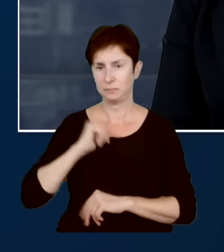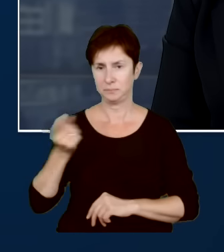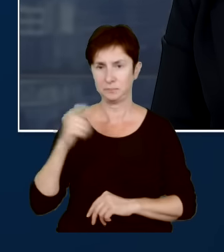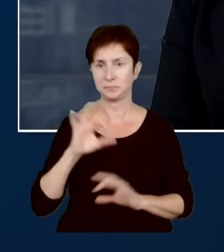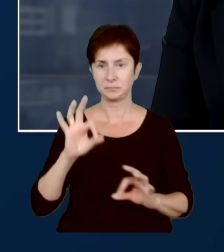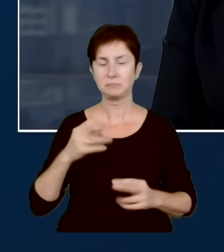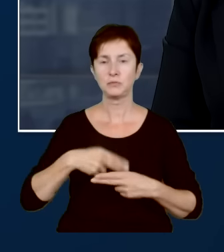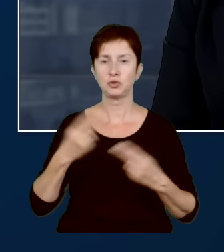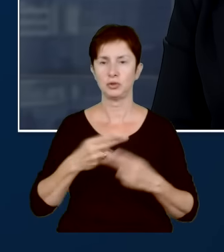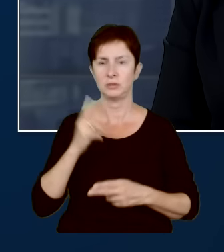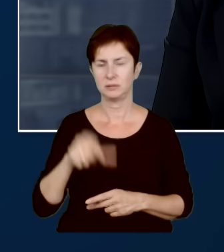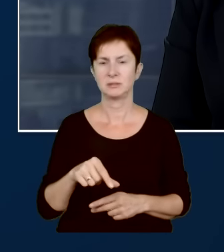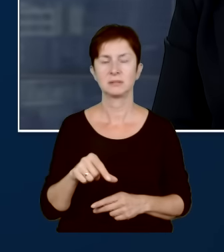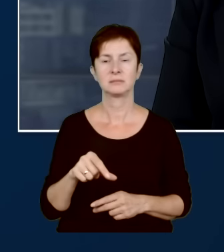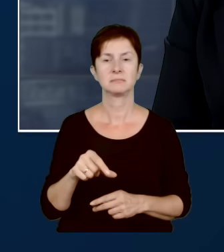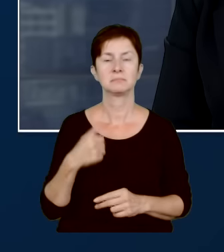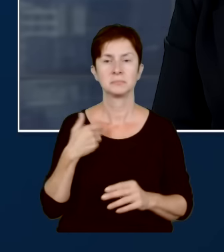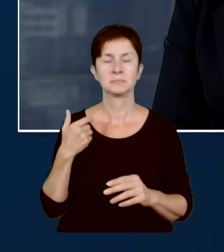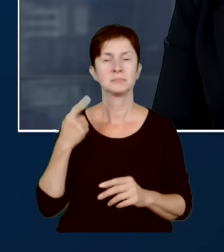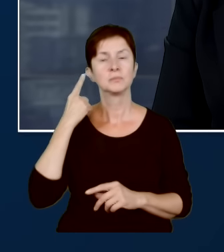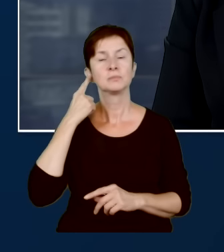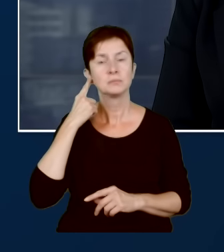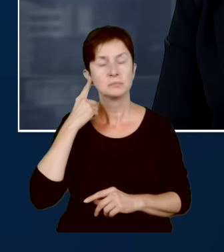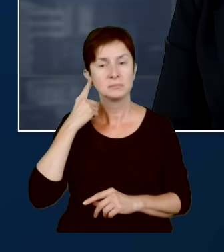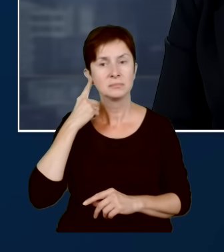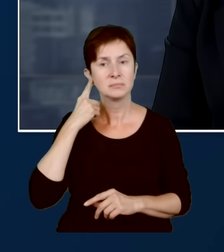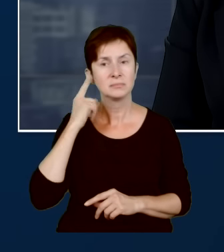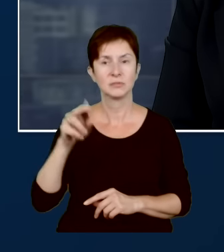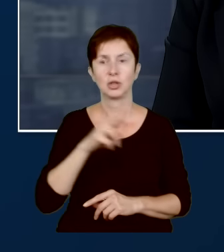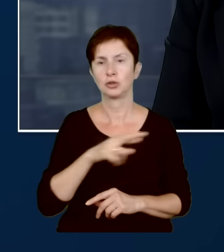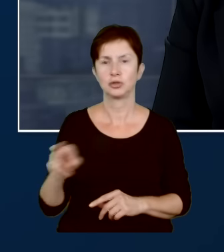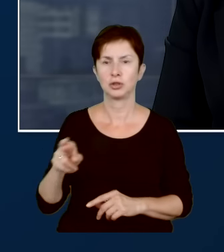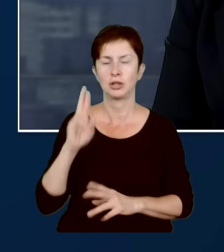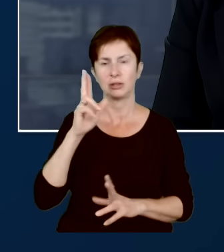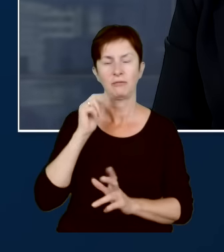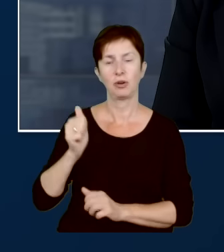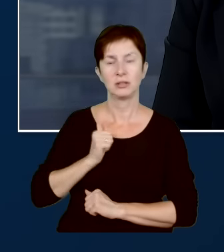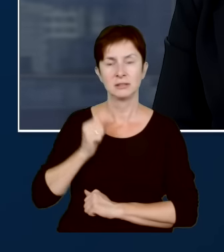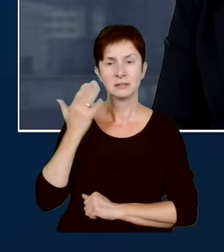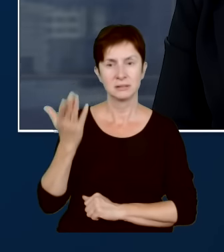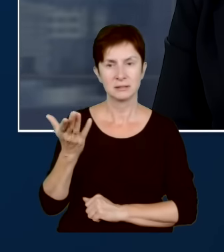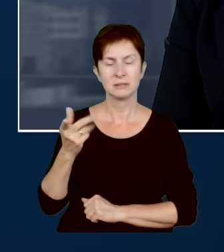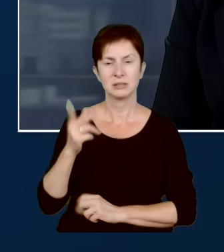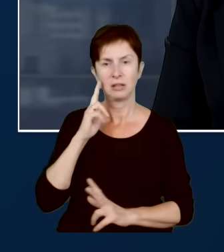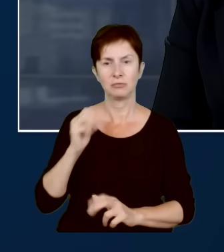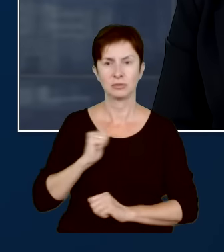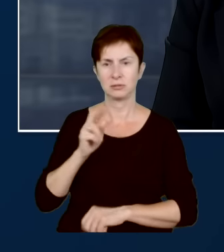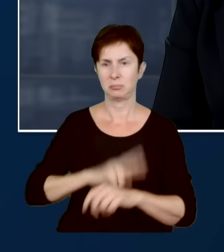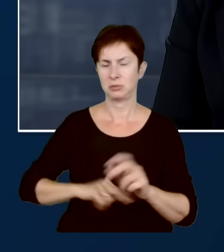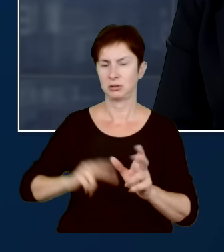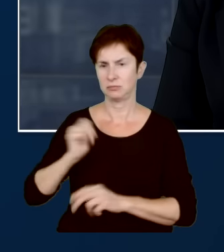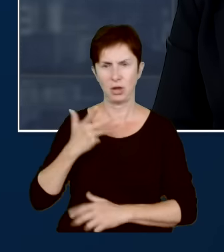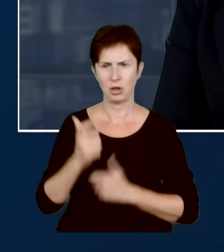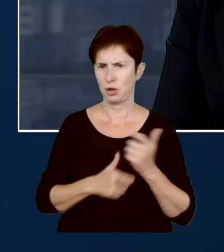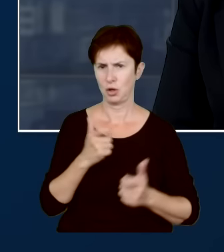śledczy Piotr Nisztor dostał informację od rzecznika żandarmerii wojskowej, że żandarmeria nie prowadzi czynności w